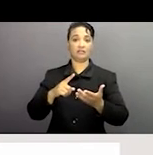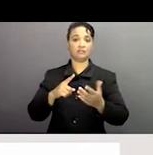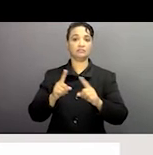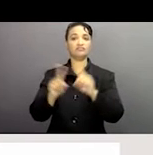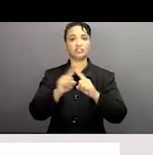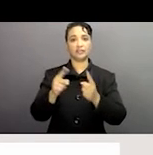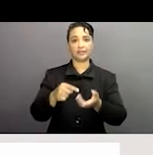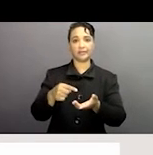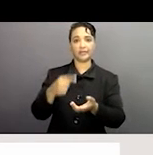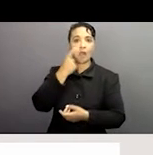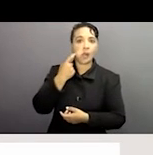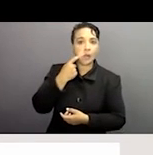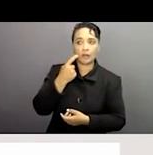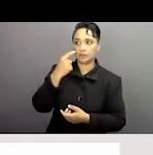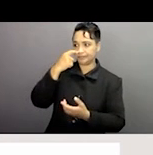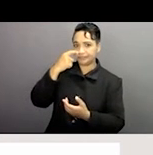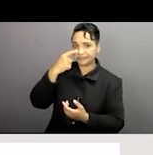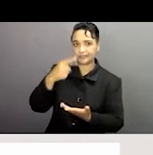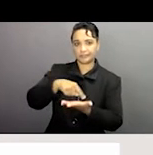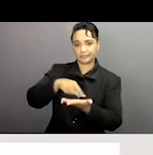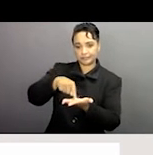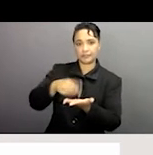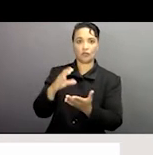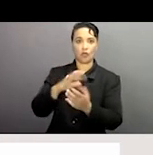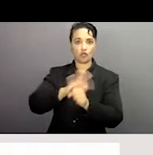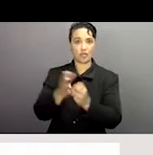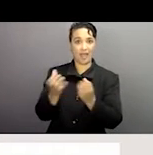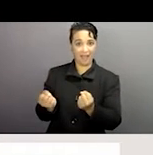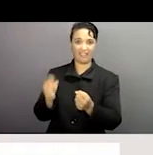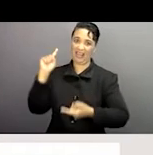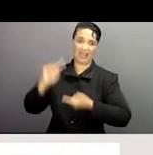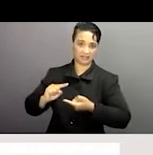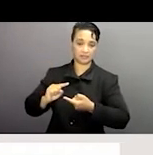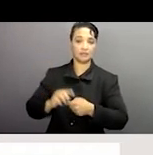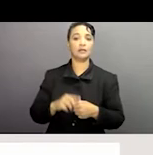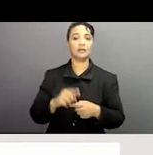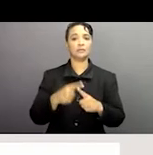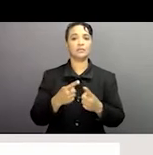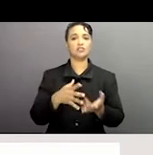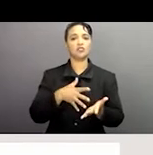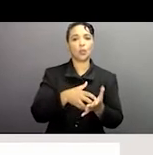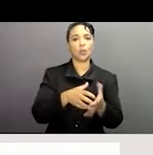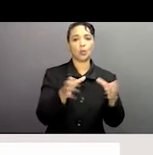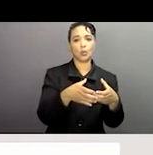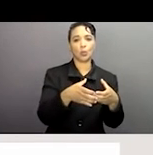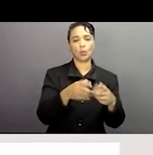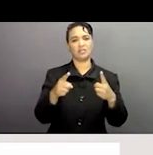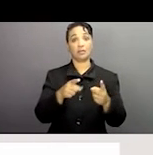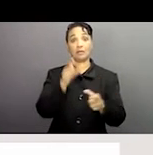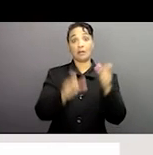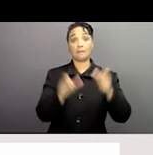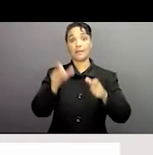'accès limité à par exemple des infectants le EPI surtout pour les groupes